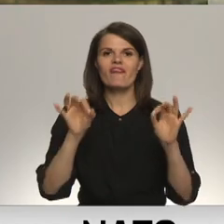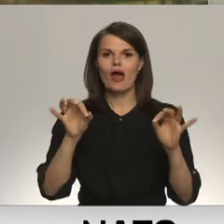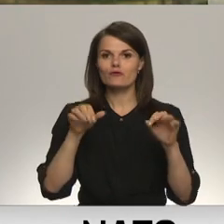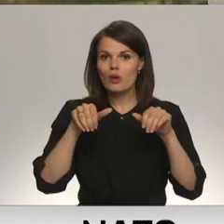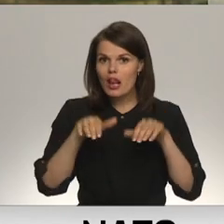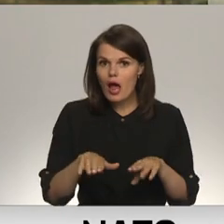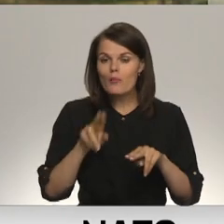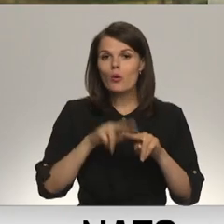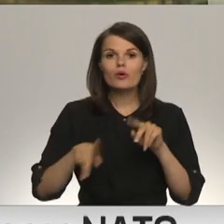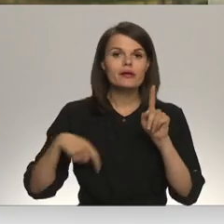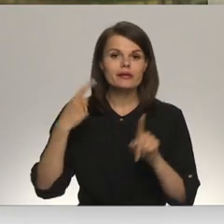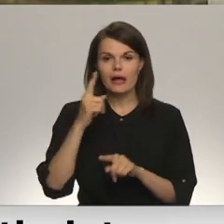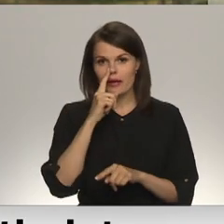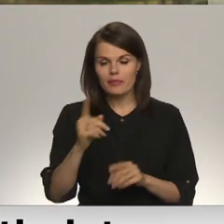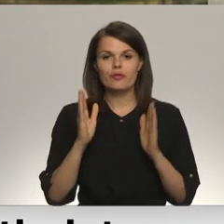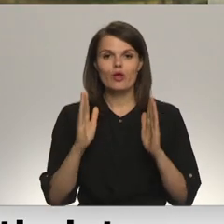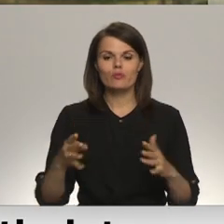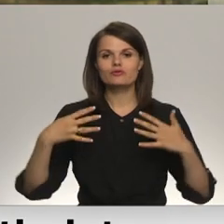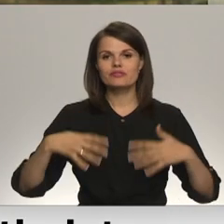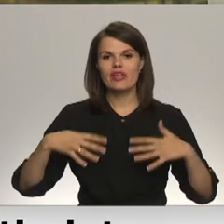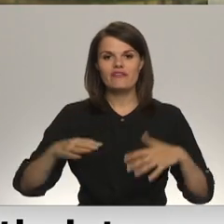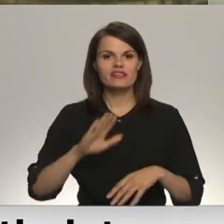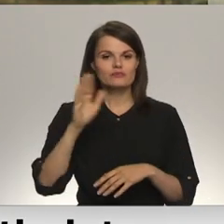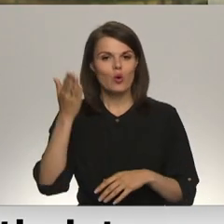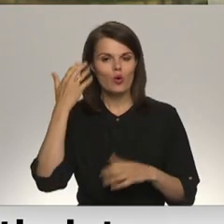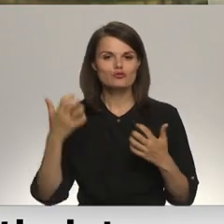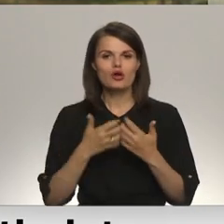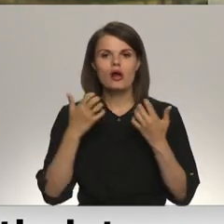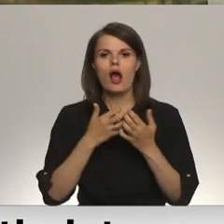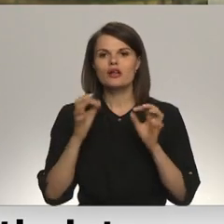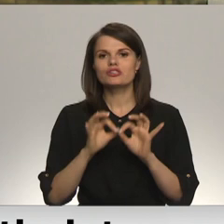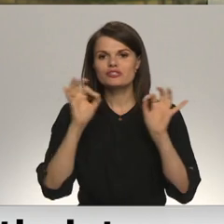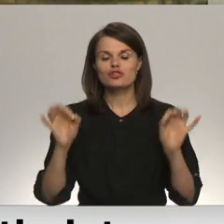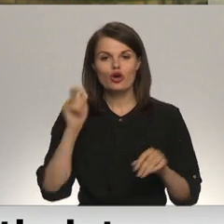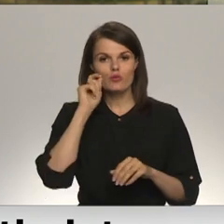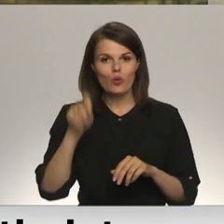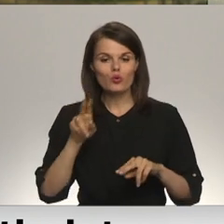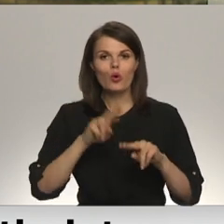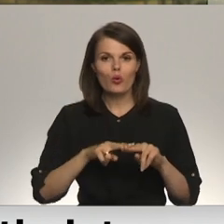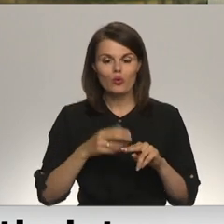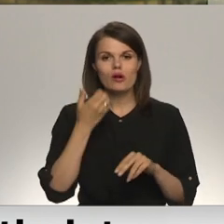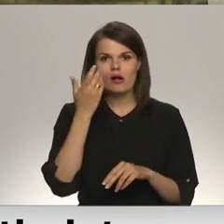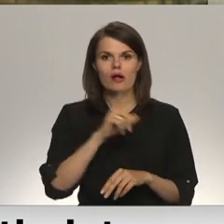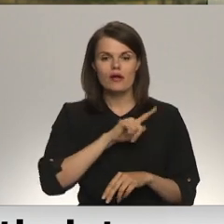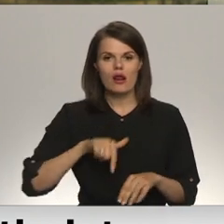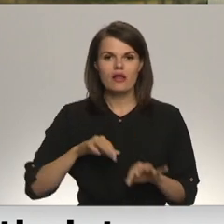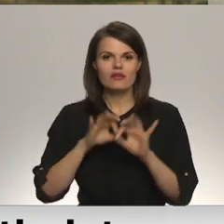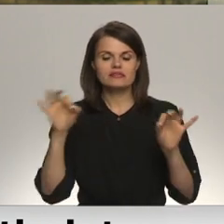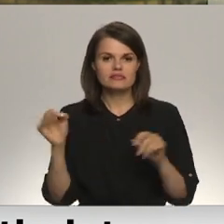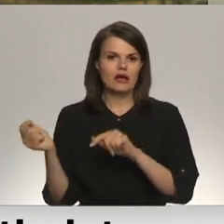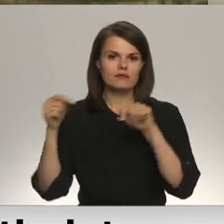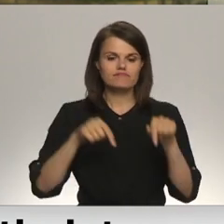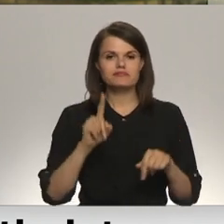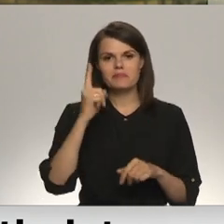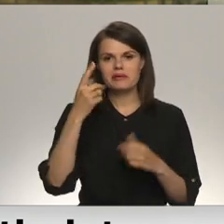Un nākamnedēļa apritēs – 90 dienu kopš karas sākuma Ukrainā un brīža, kad arī Latvijā sāk ierasties pirmie